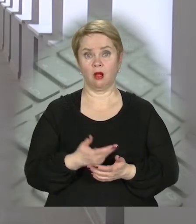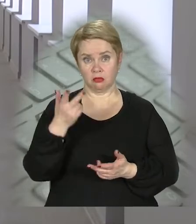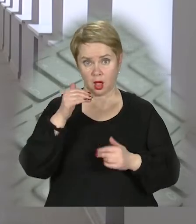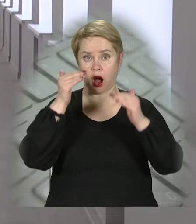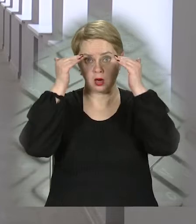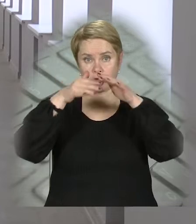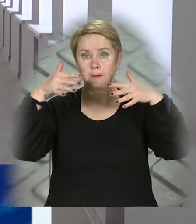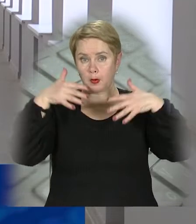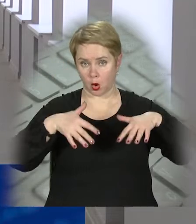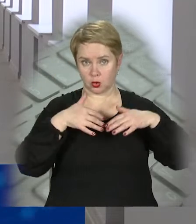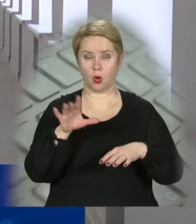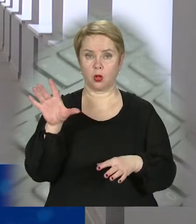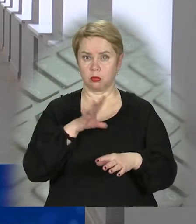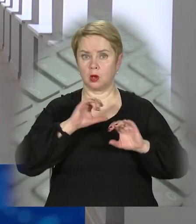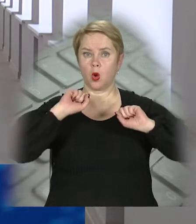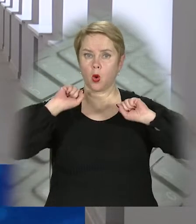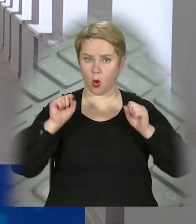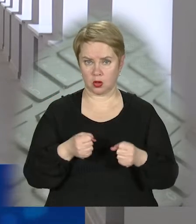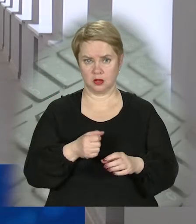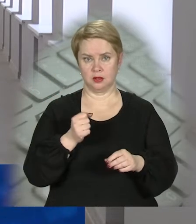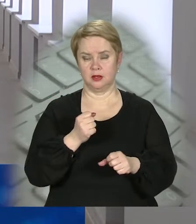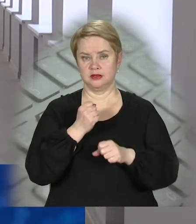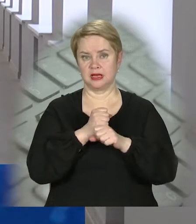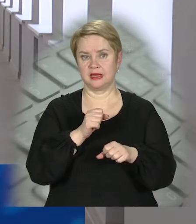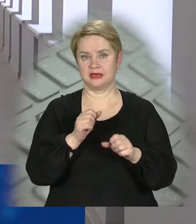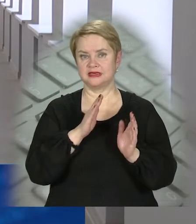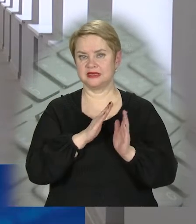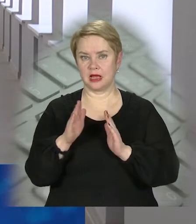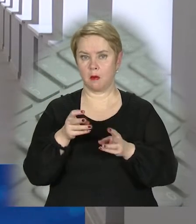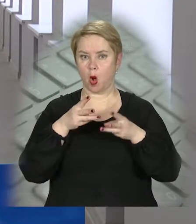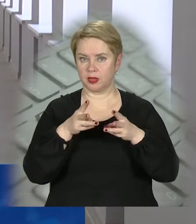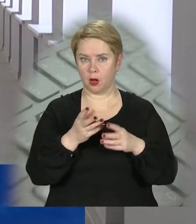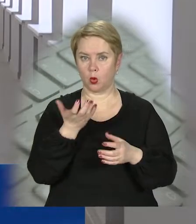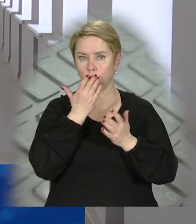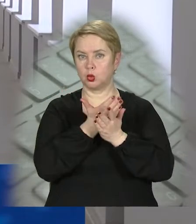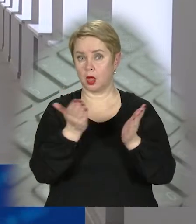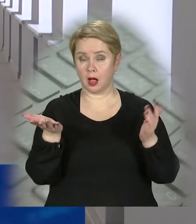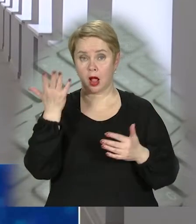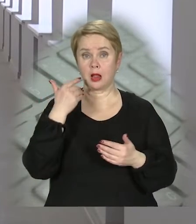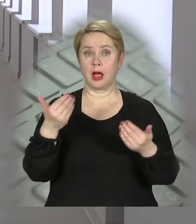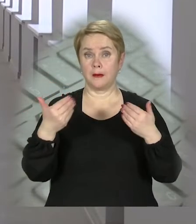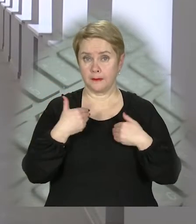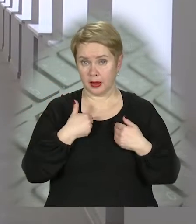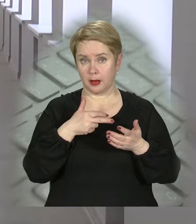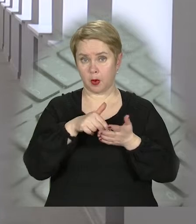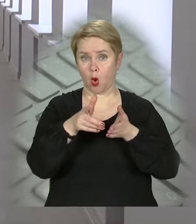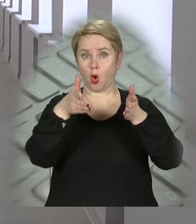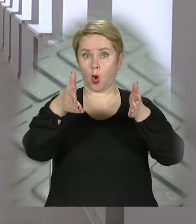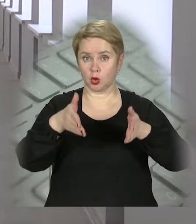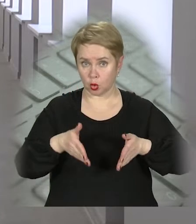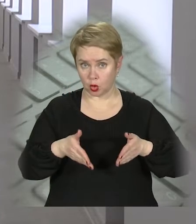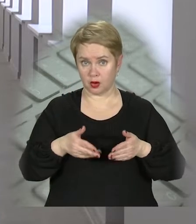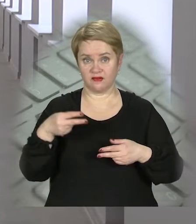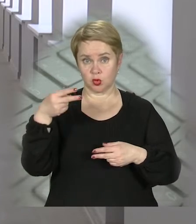протікав, було холодно, зроблена система опалення, утеплено. Коли ми проходимо коридорами